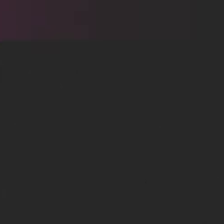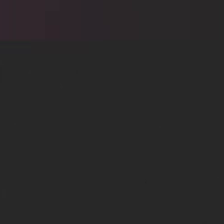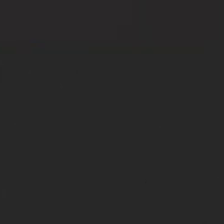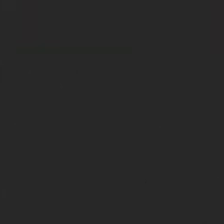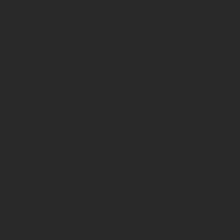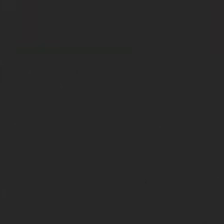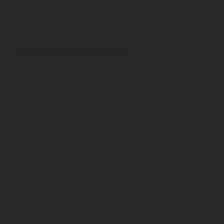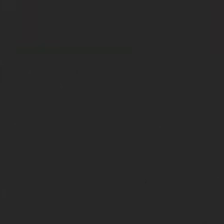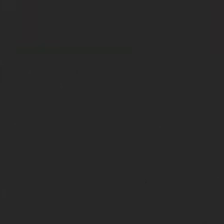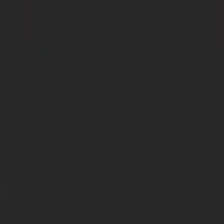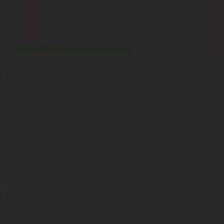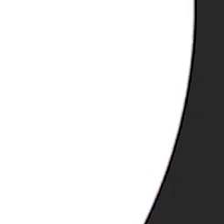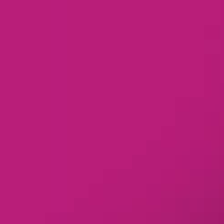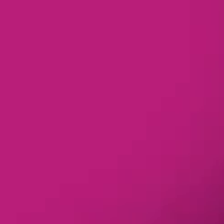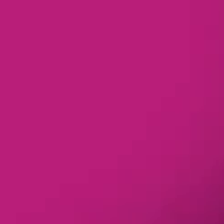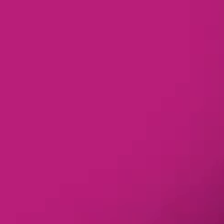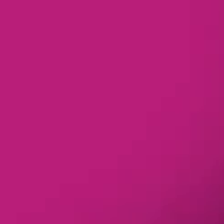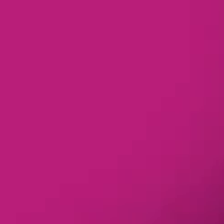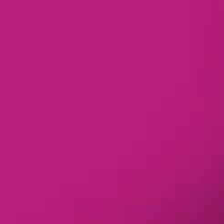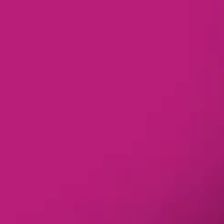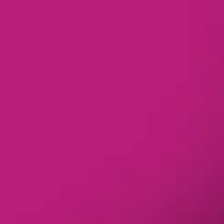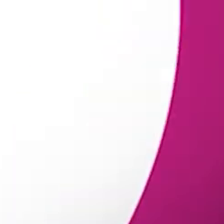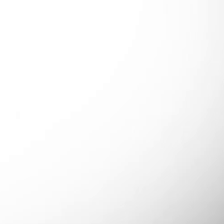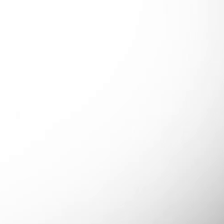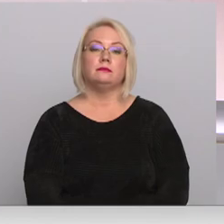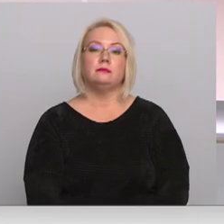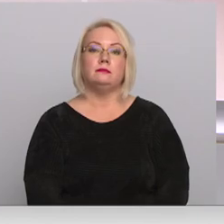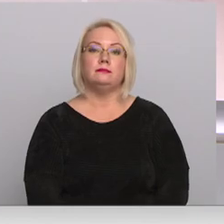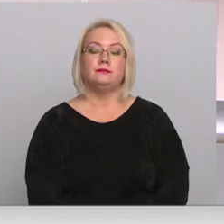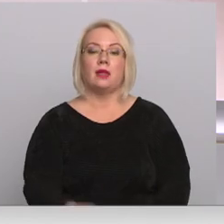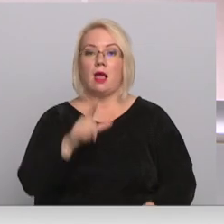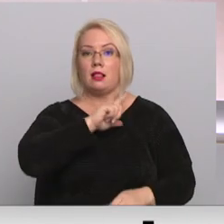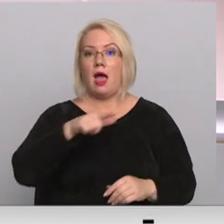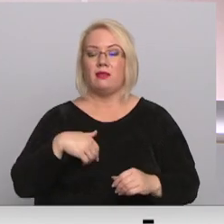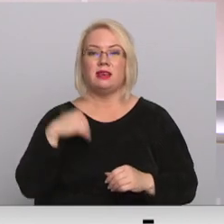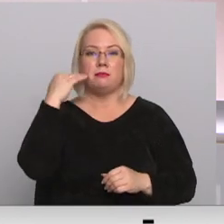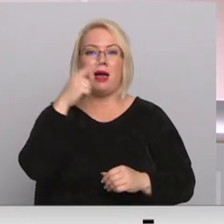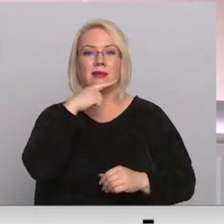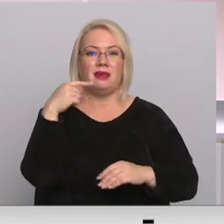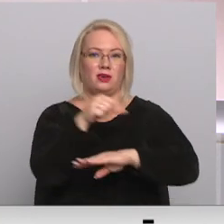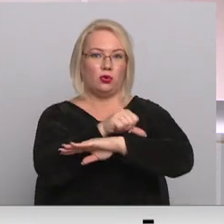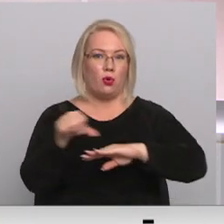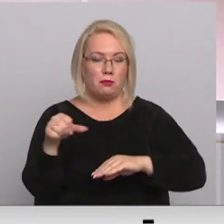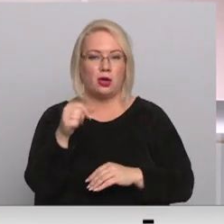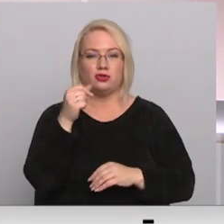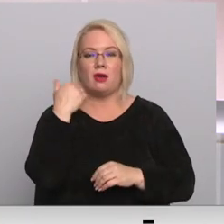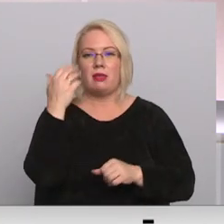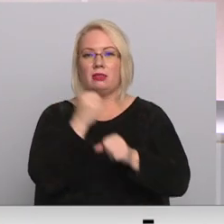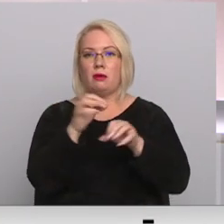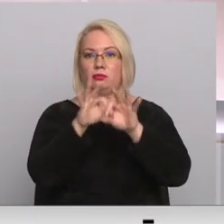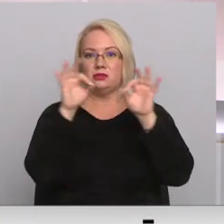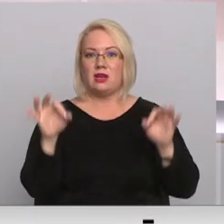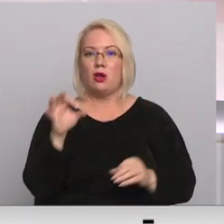Re! Viss ēters ir te! Uz Latvijas Baltkrievijas robežas kopš darbu sākšanas